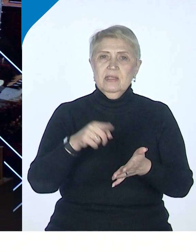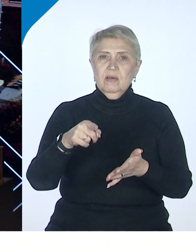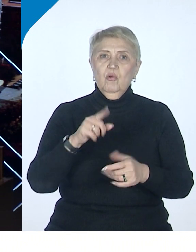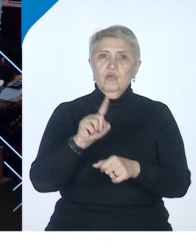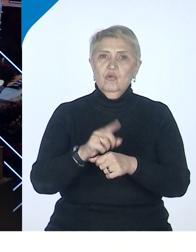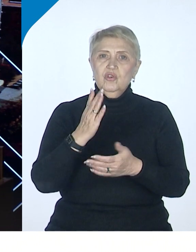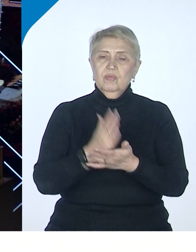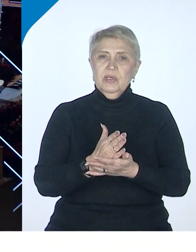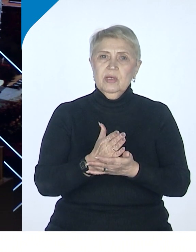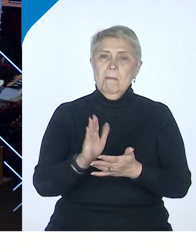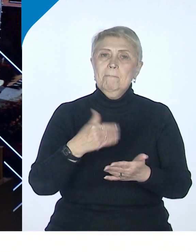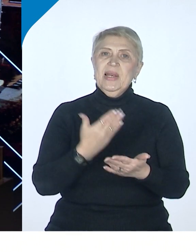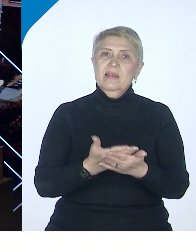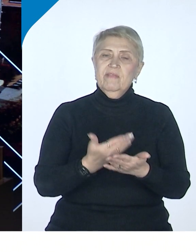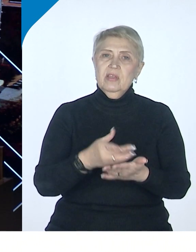он должен предъявить